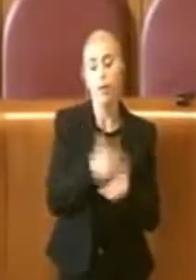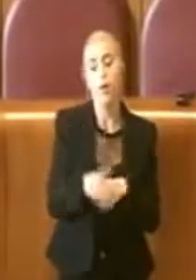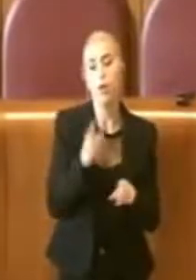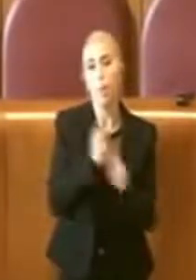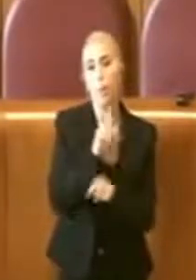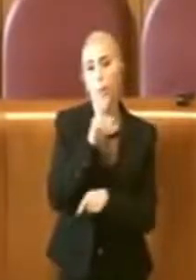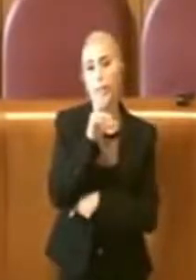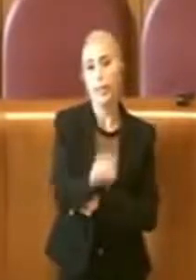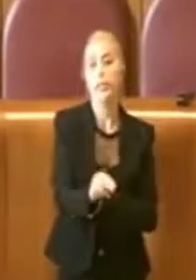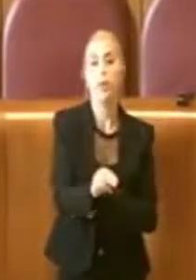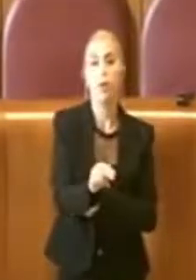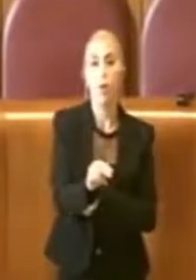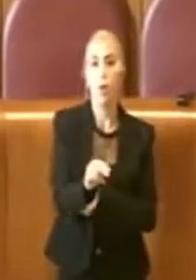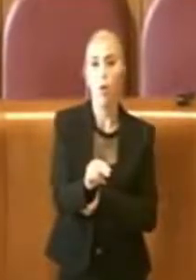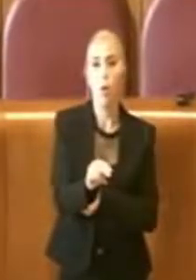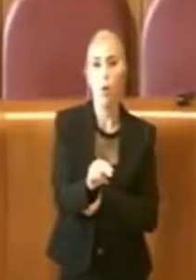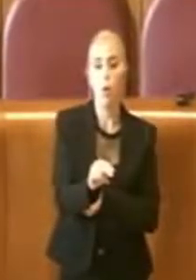dirlo,